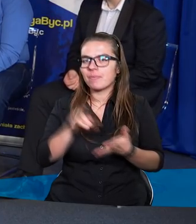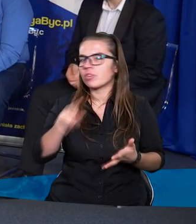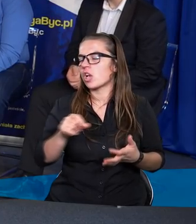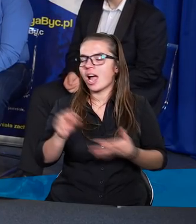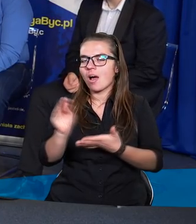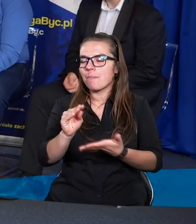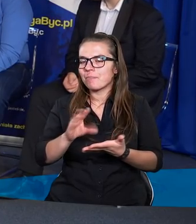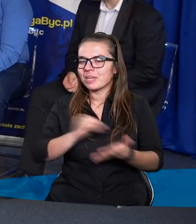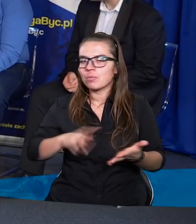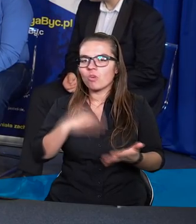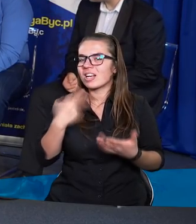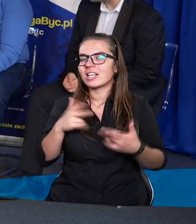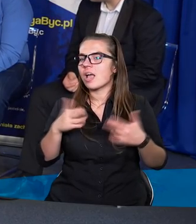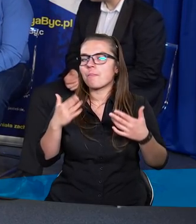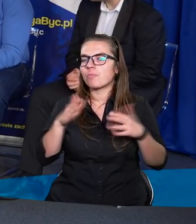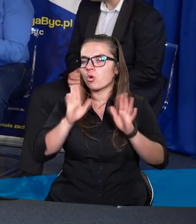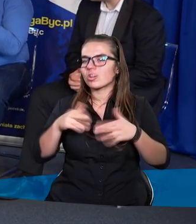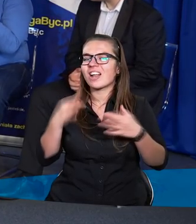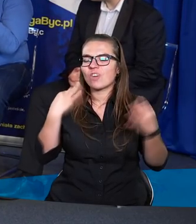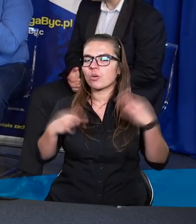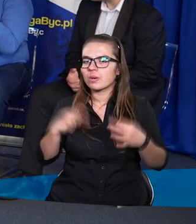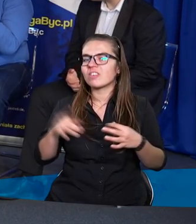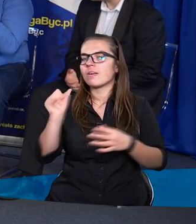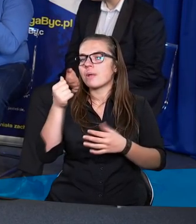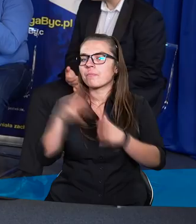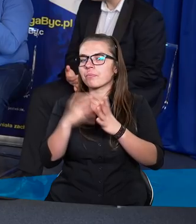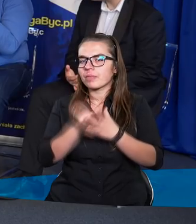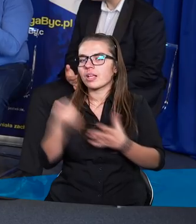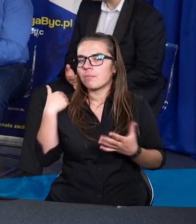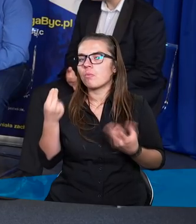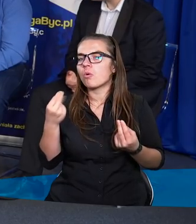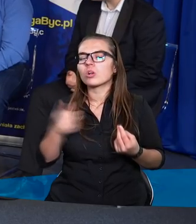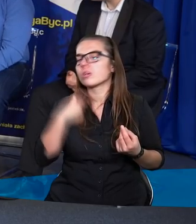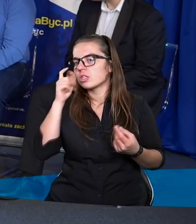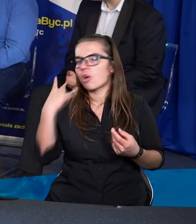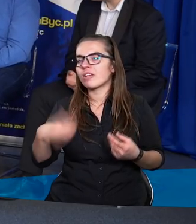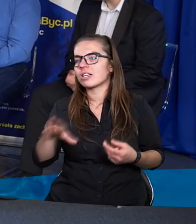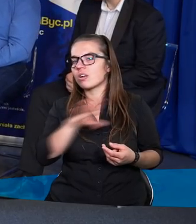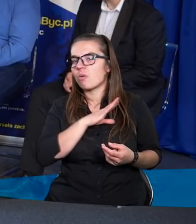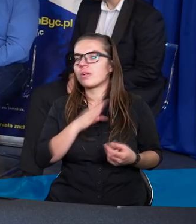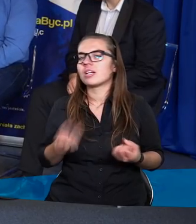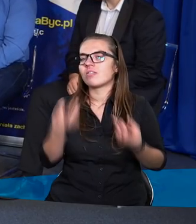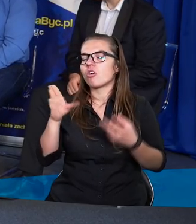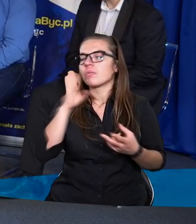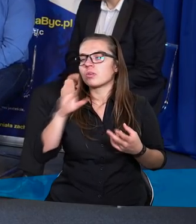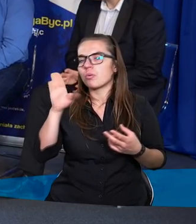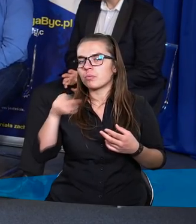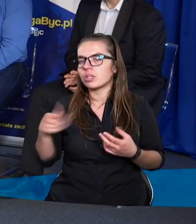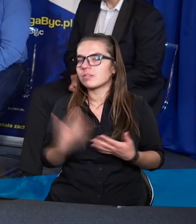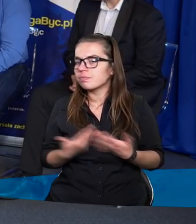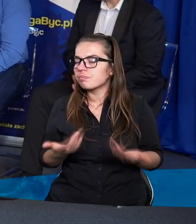Biblia nie pozostawia wątpliwości, bo przecież nawet pierwsze przykazanie było po to, żeby człowiek nie umarł. To dane wydanie, prawda?